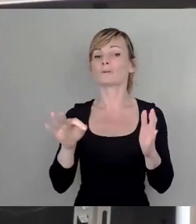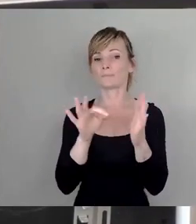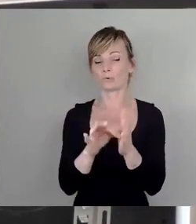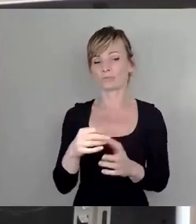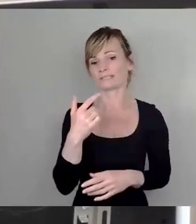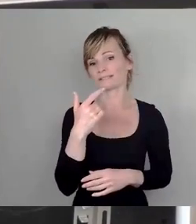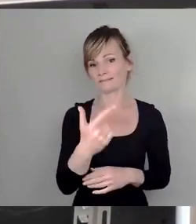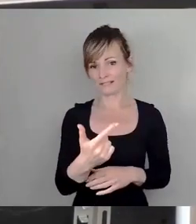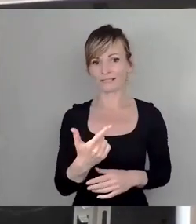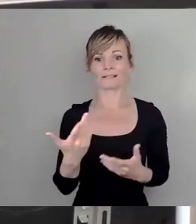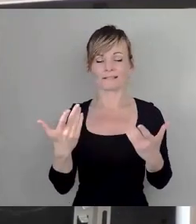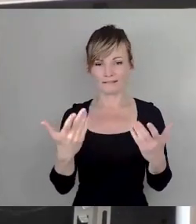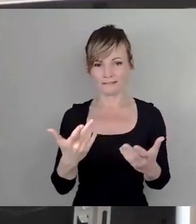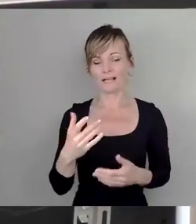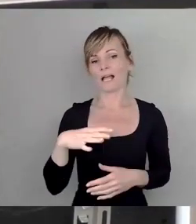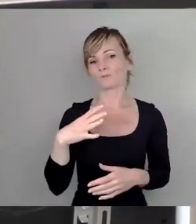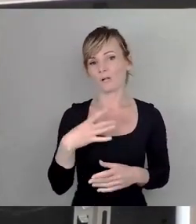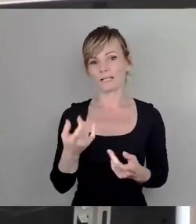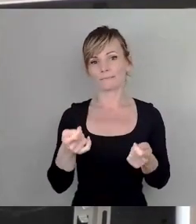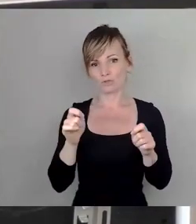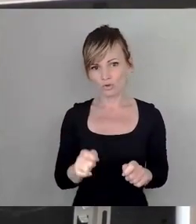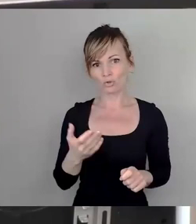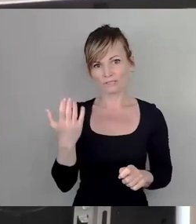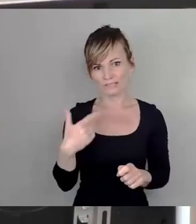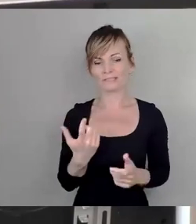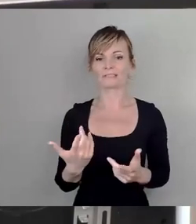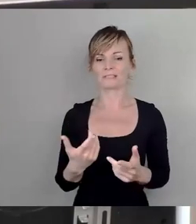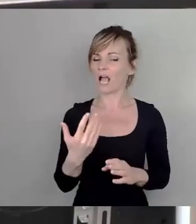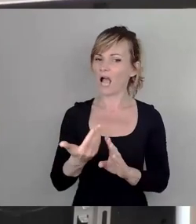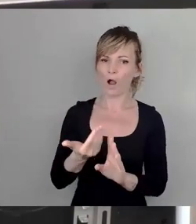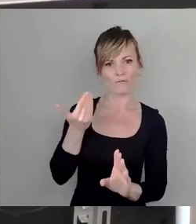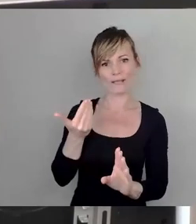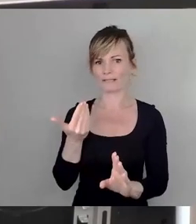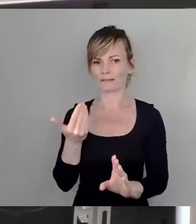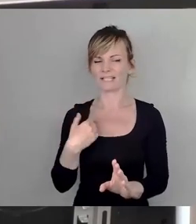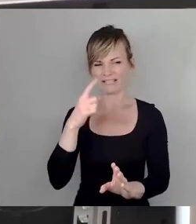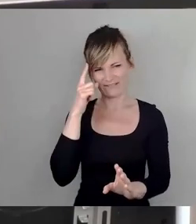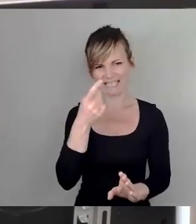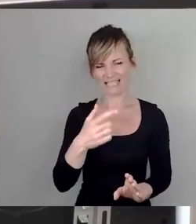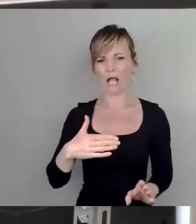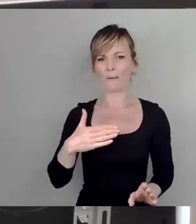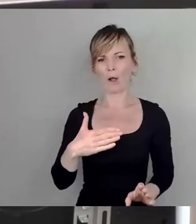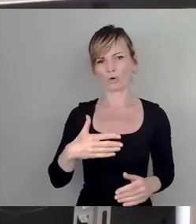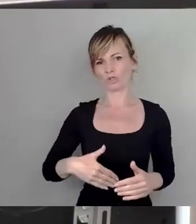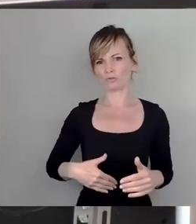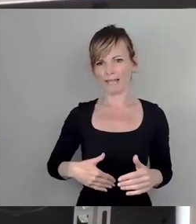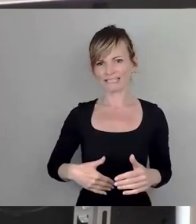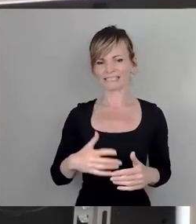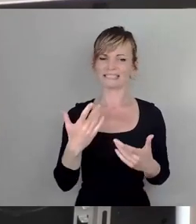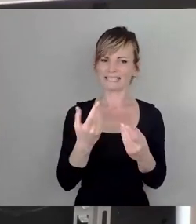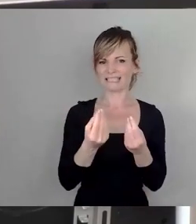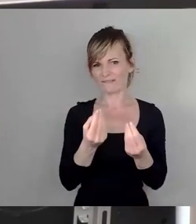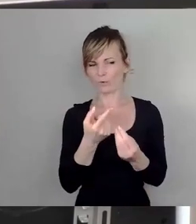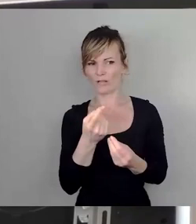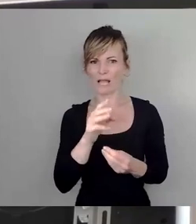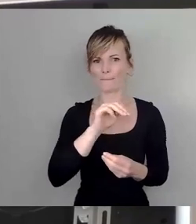aktuellen Beschluss aufheben. Ich weiß, dass das vielen Bauchschmerzen macht, weil die Sorge besteht, dass jetzt die Magern Arena hinten runterfällt. Nein, das